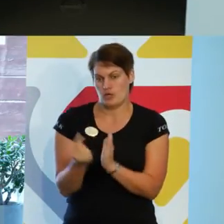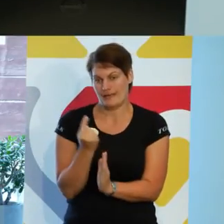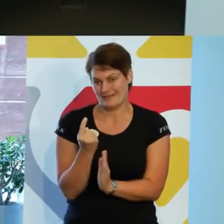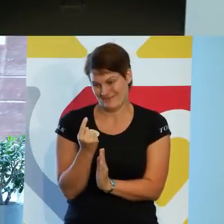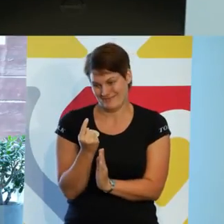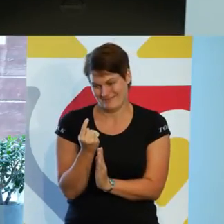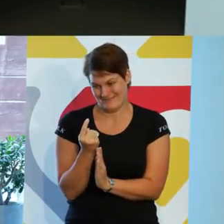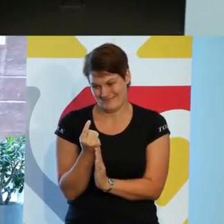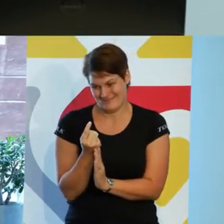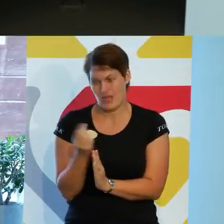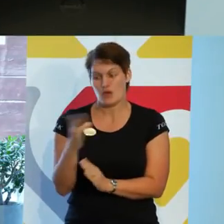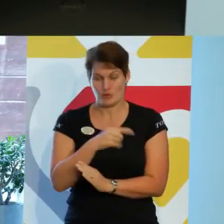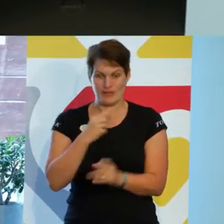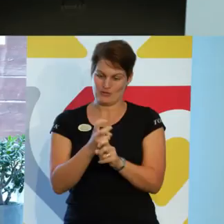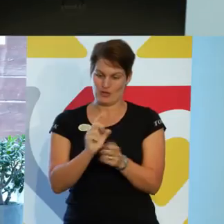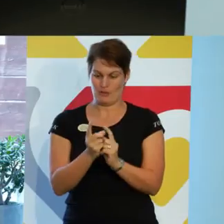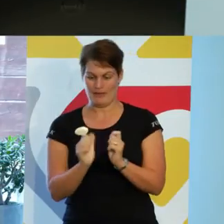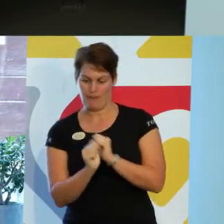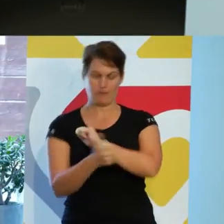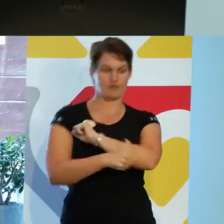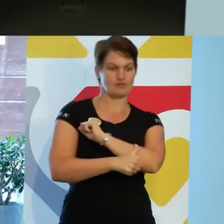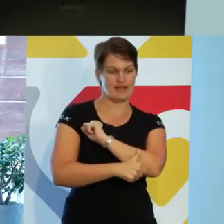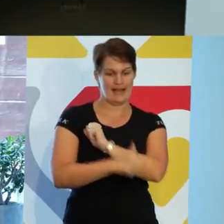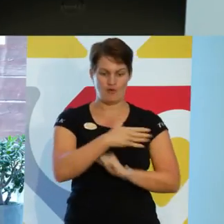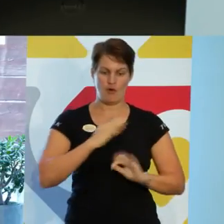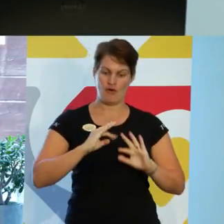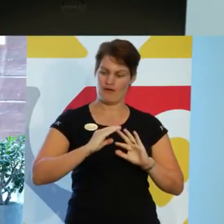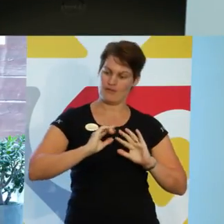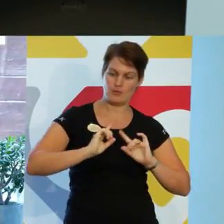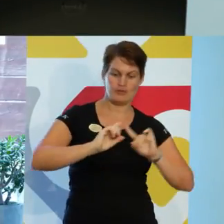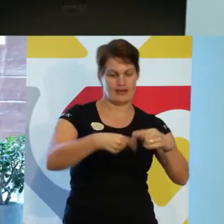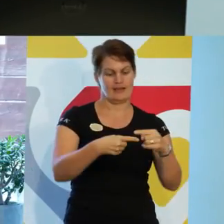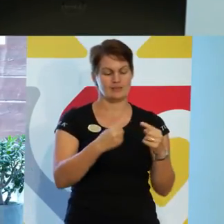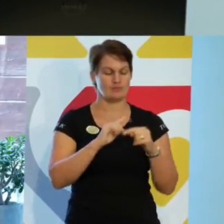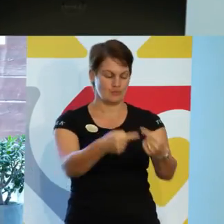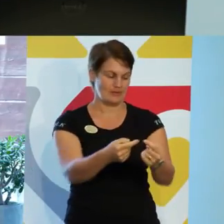När vi professionaliserar våra utvecklingsprocesser.